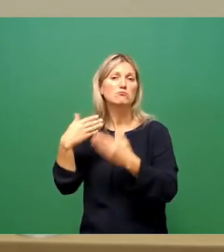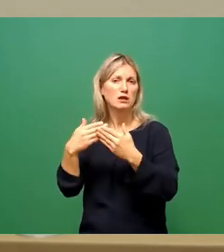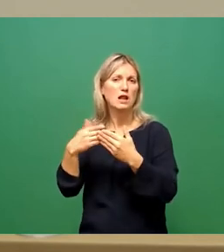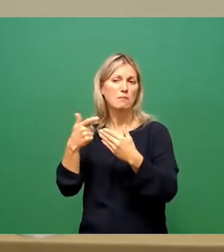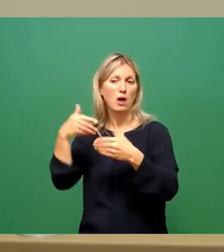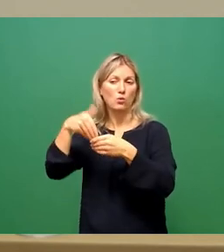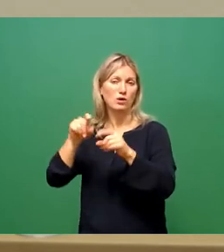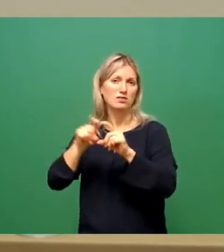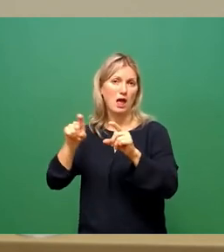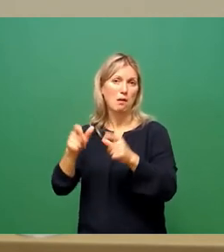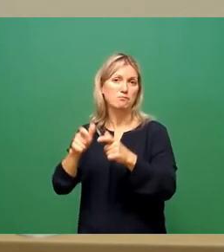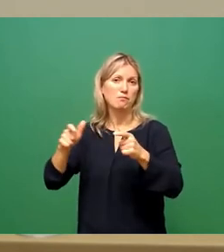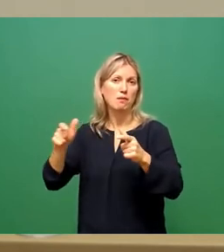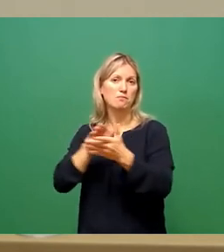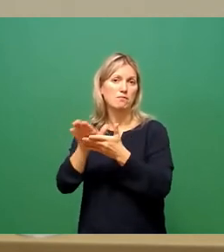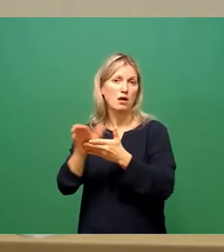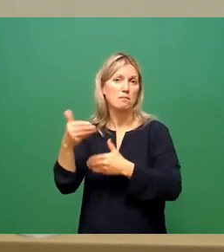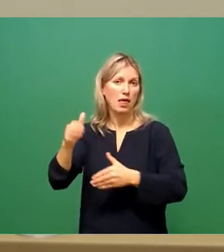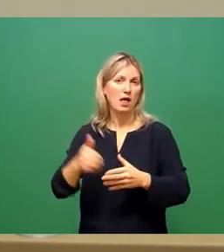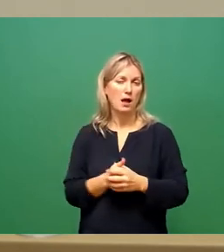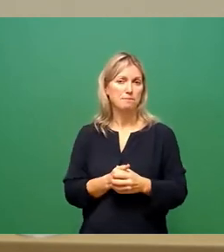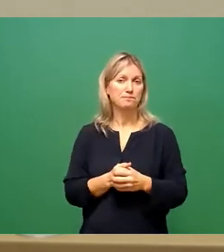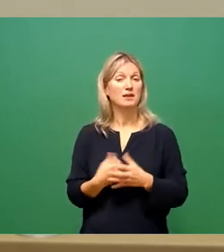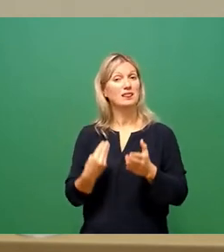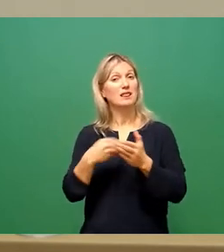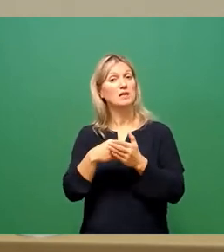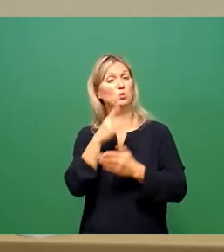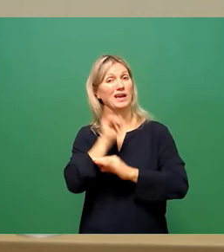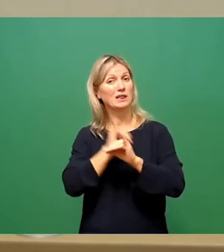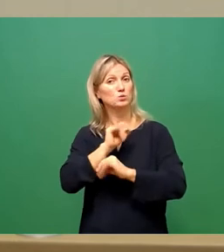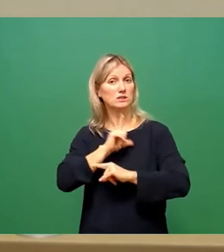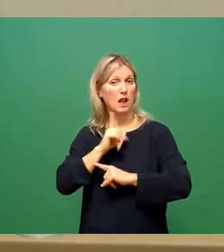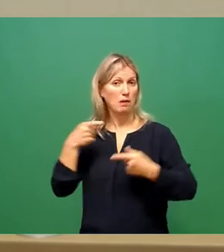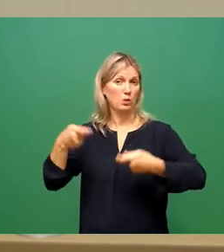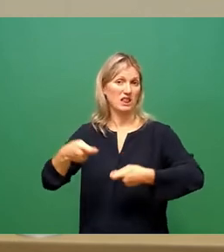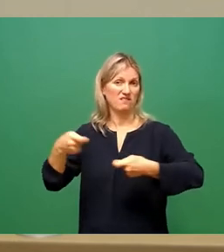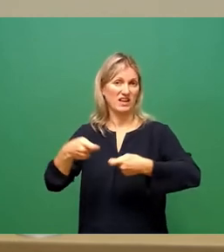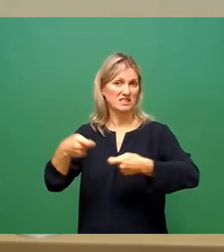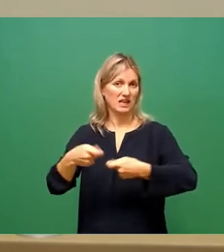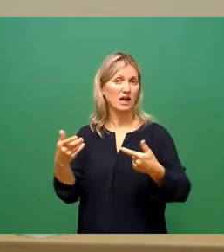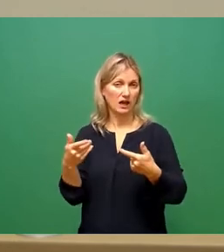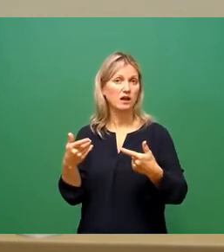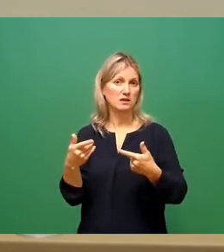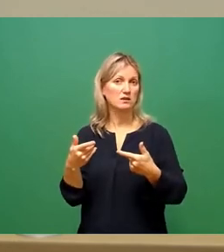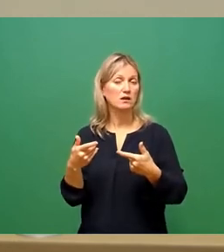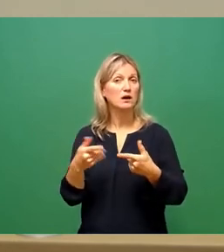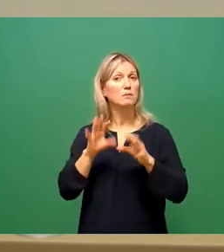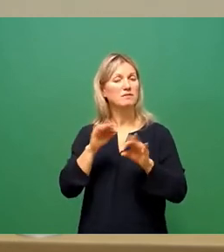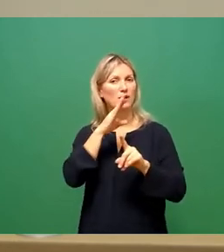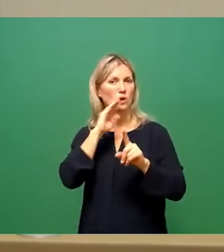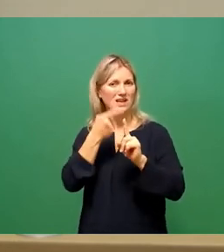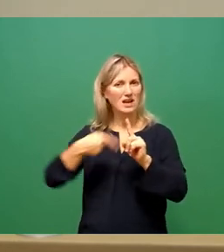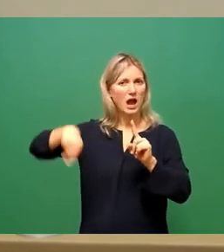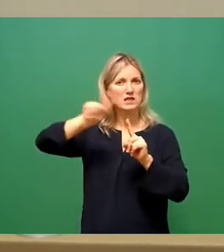entsprechend steigen. Darüber hinaus investiert die Industrie natürlich selbst daran an Kreislauf- und Wasserrecycling